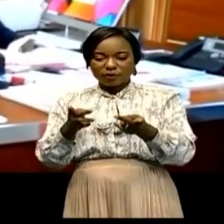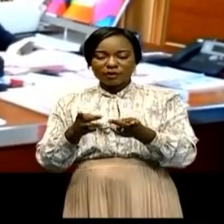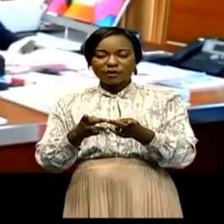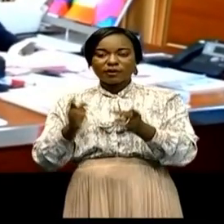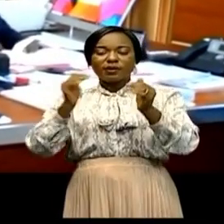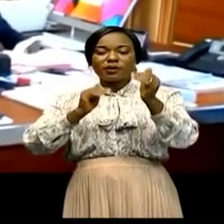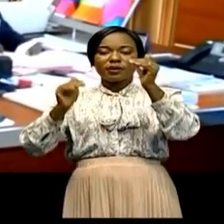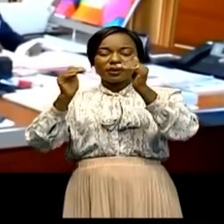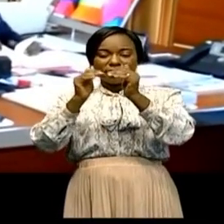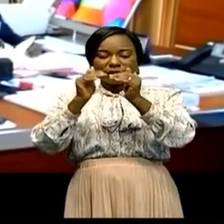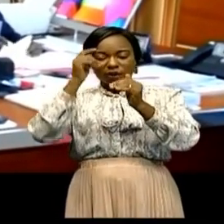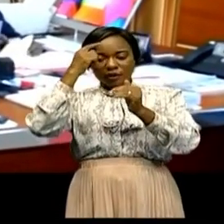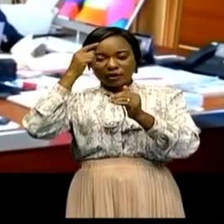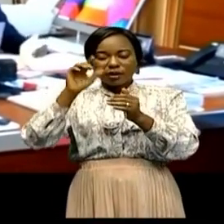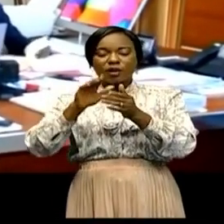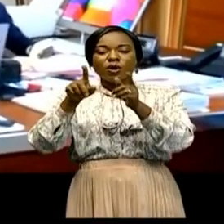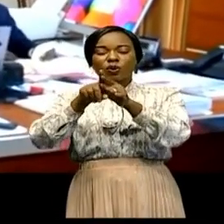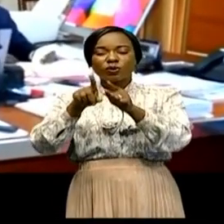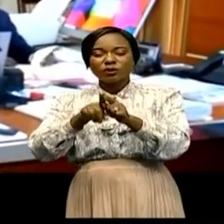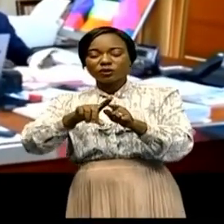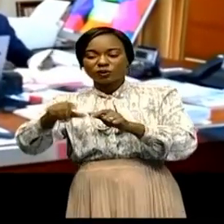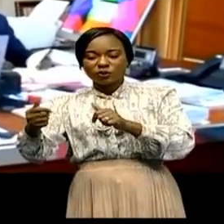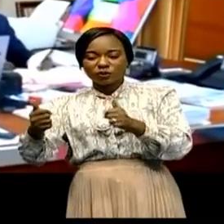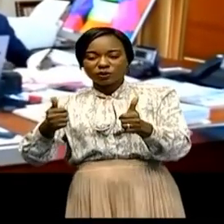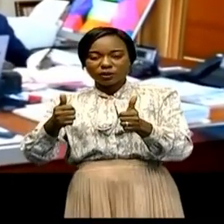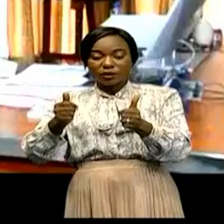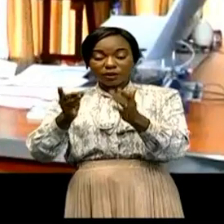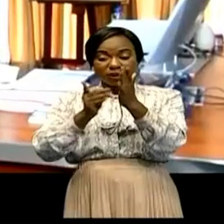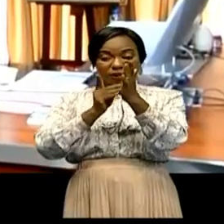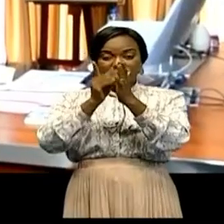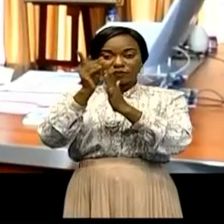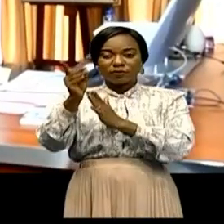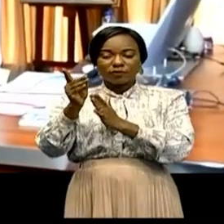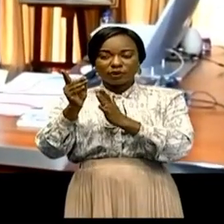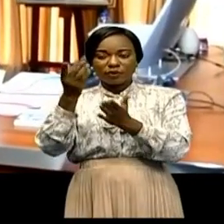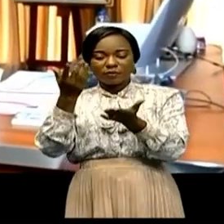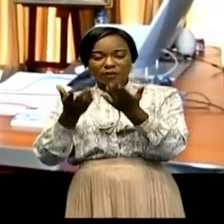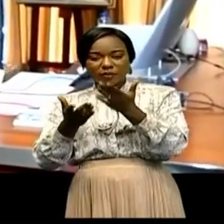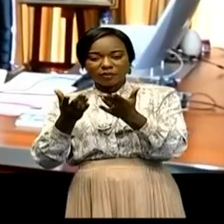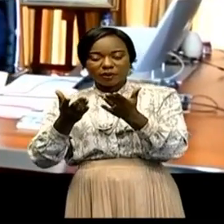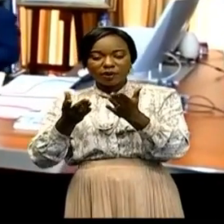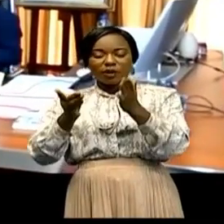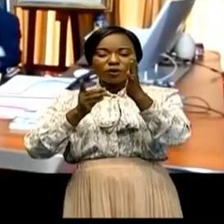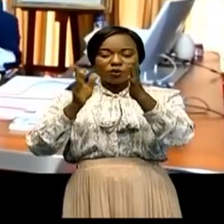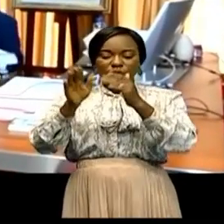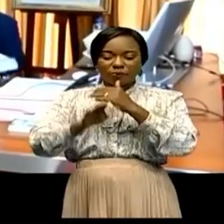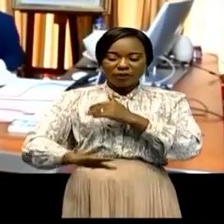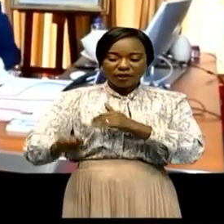le prix du carbone tant cellules de pays en développement que cellules des pays industrialisés.